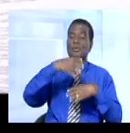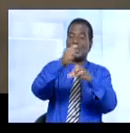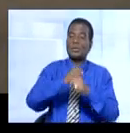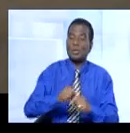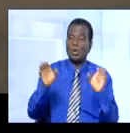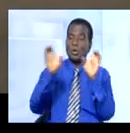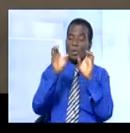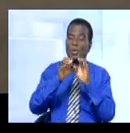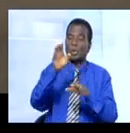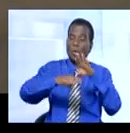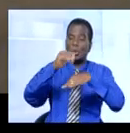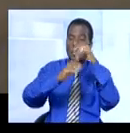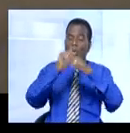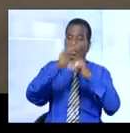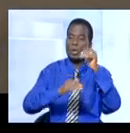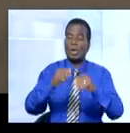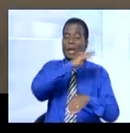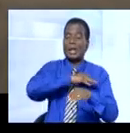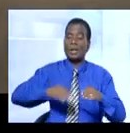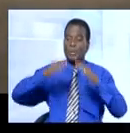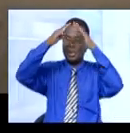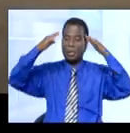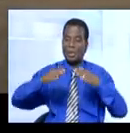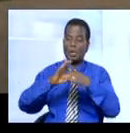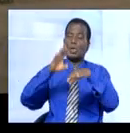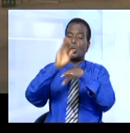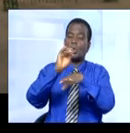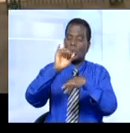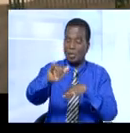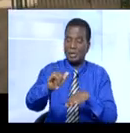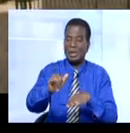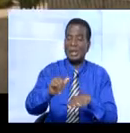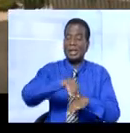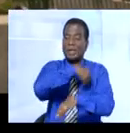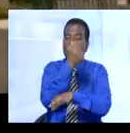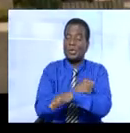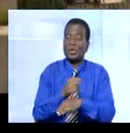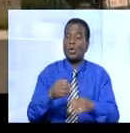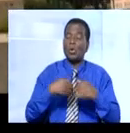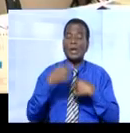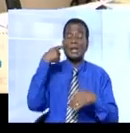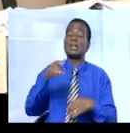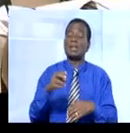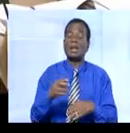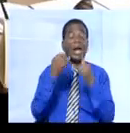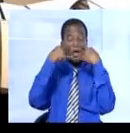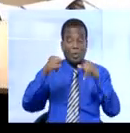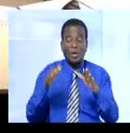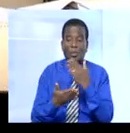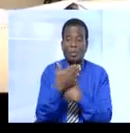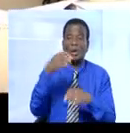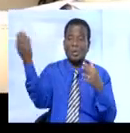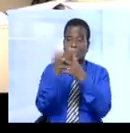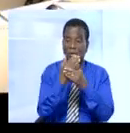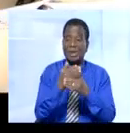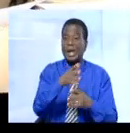construire. à la mairie à Cocody les autorités en charge de l'habitat et de l'urbanisme ont été effectivement saisies par le dossier selon